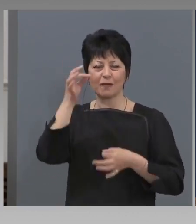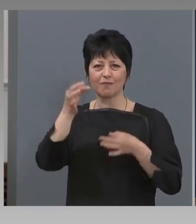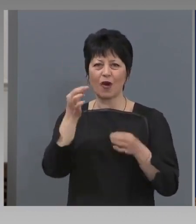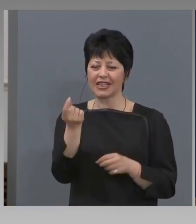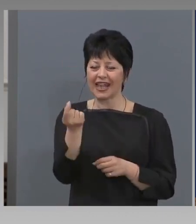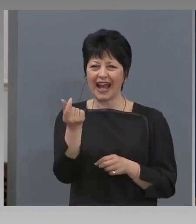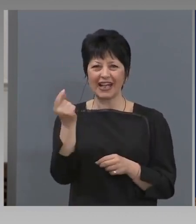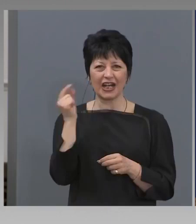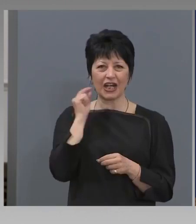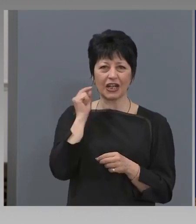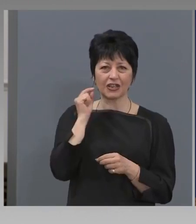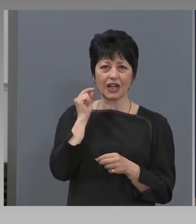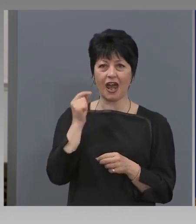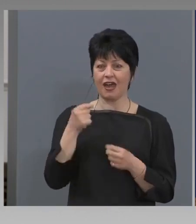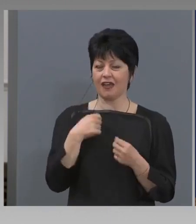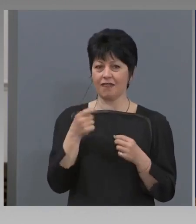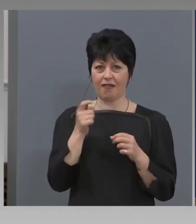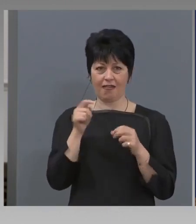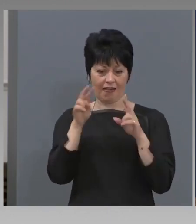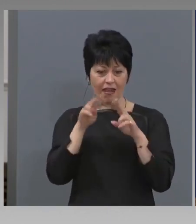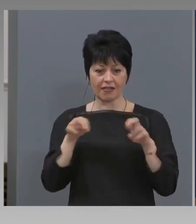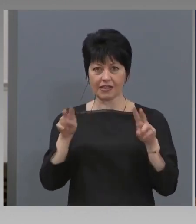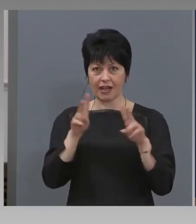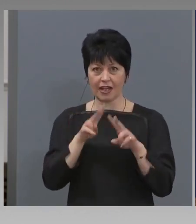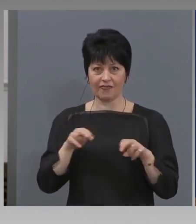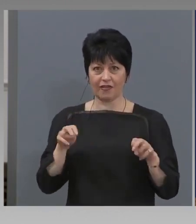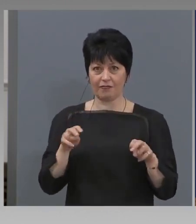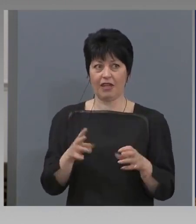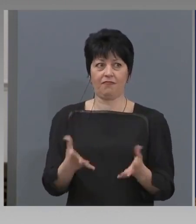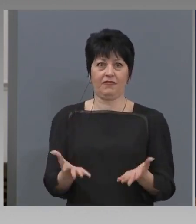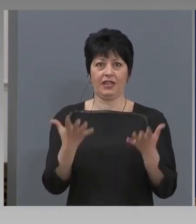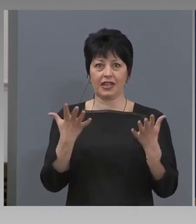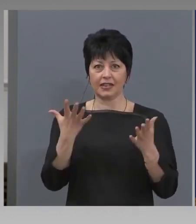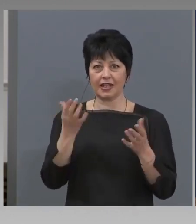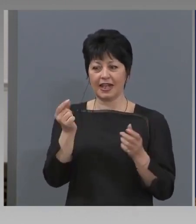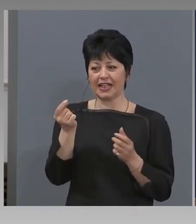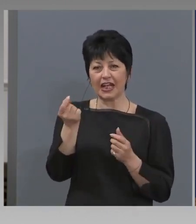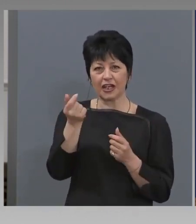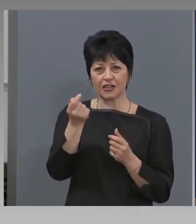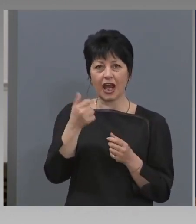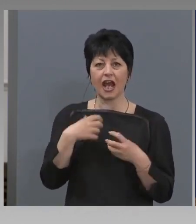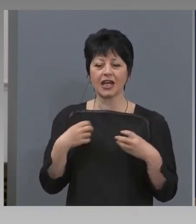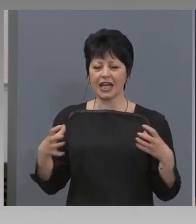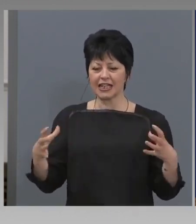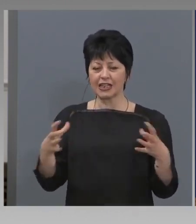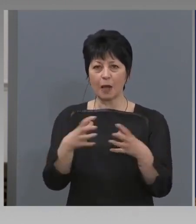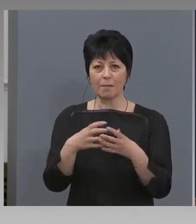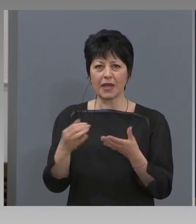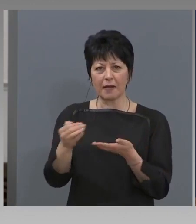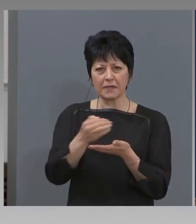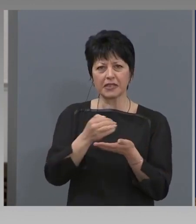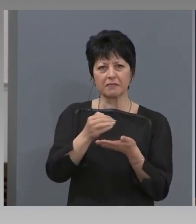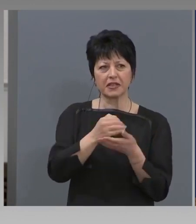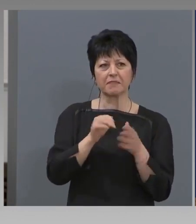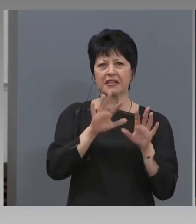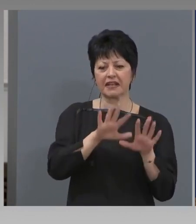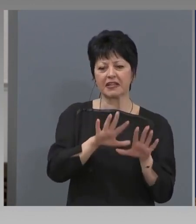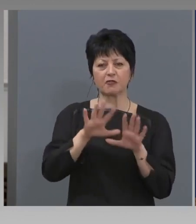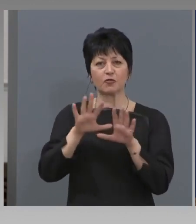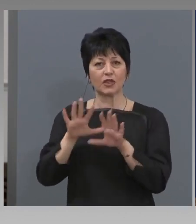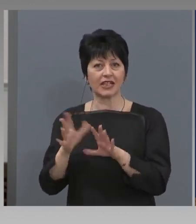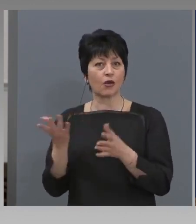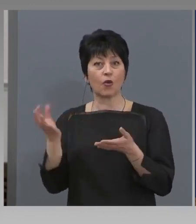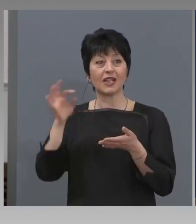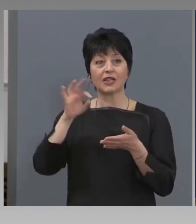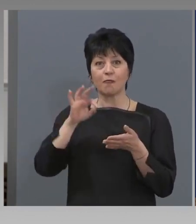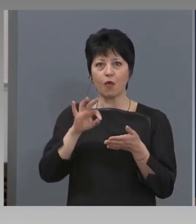2000 кърлижи не изследваме, защото очакваме 10% да са заразени, събираме ги на по 10, на по 10 и когато се появи